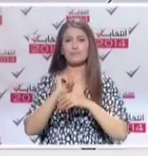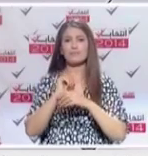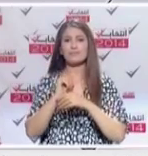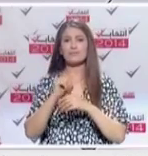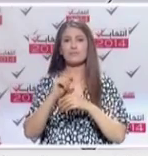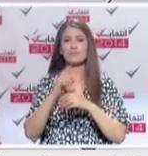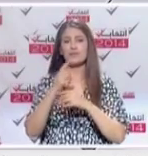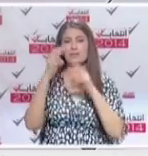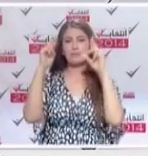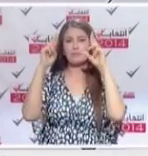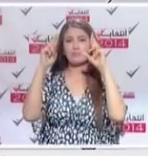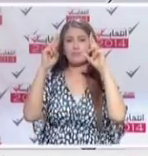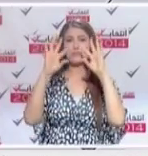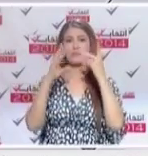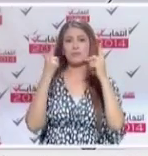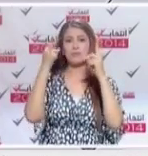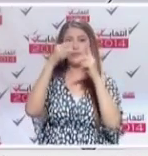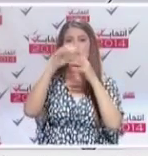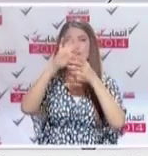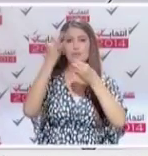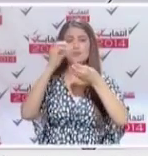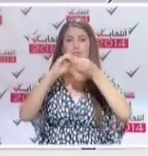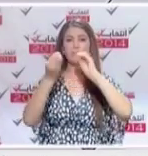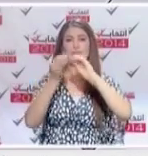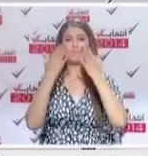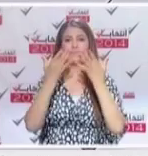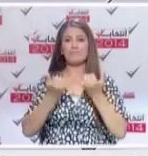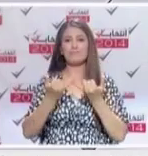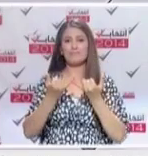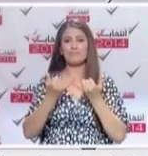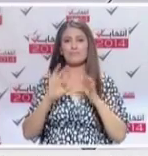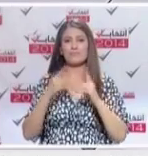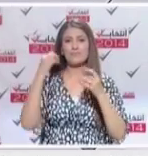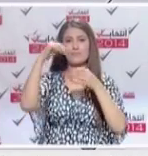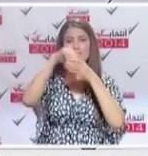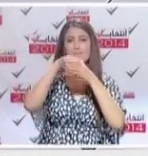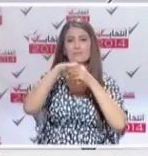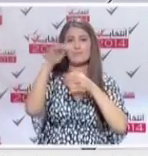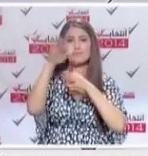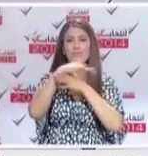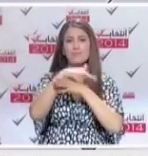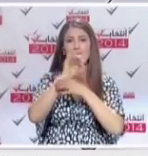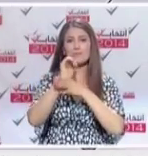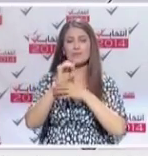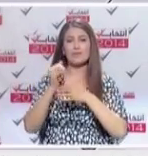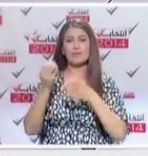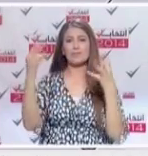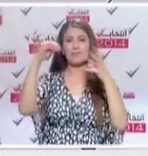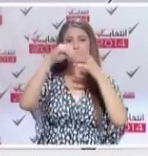تمكننا من حل هذا المشكل فإن مشاكل فرعية هي نتيجة مشكل بطالة سنجد لها حل